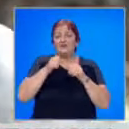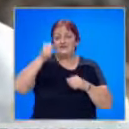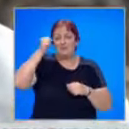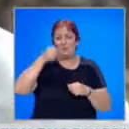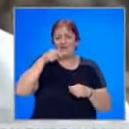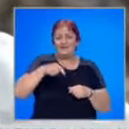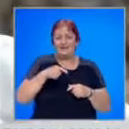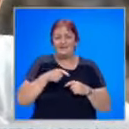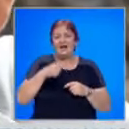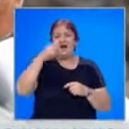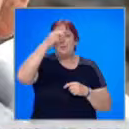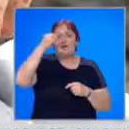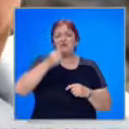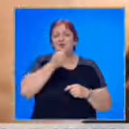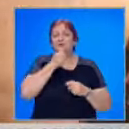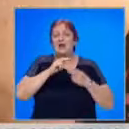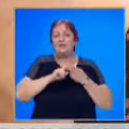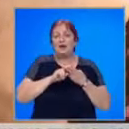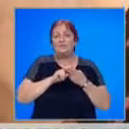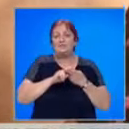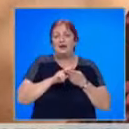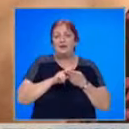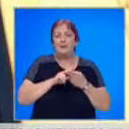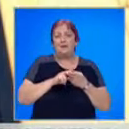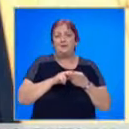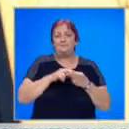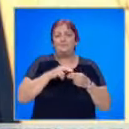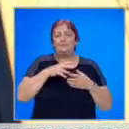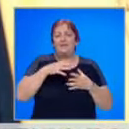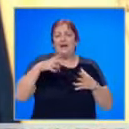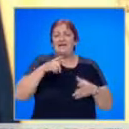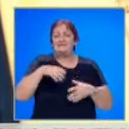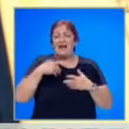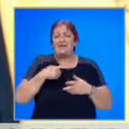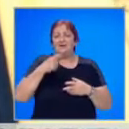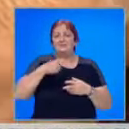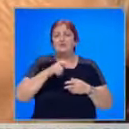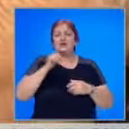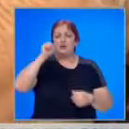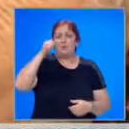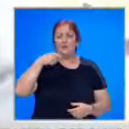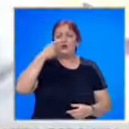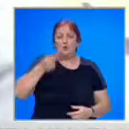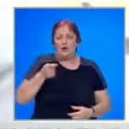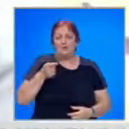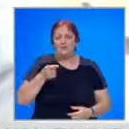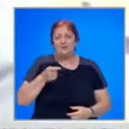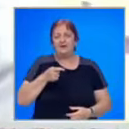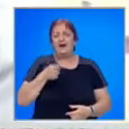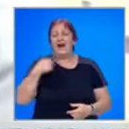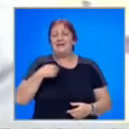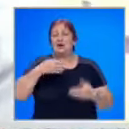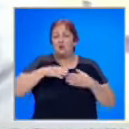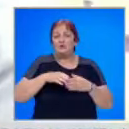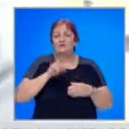победата и днес в плевенското село Върбица. Имоцията беше голяма. И пак се радвам, че ще поведи другия път. Голяма голяма. Като родител